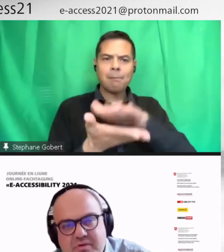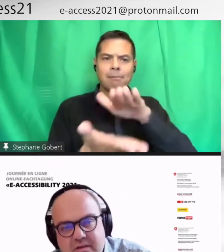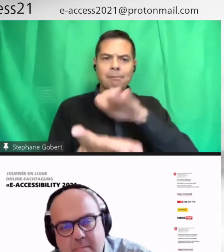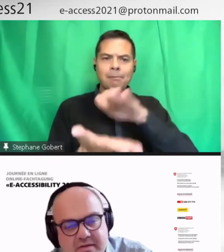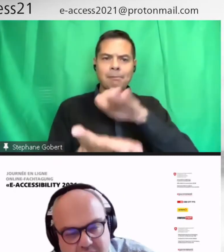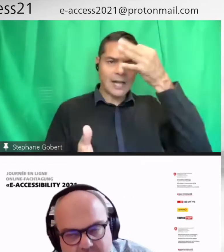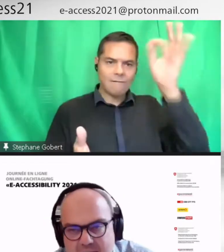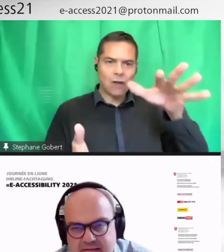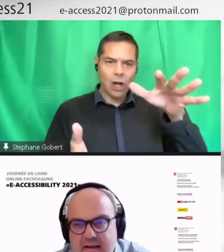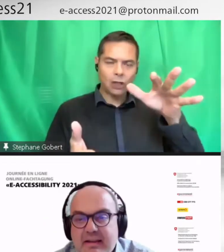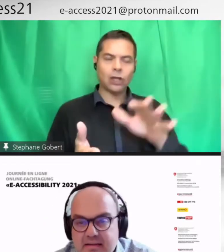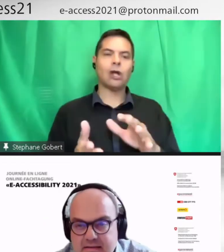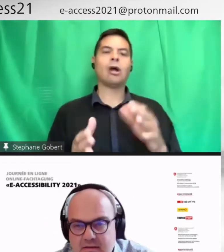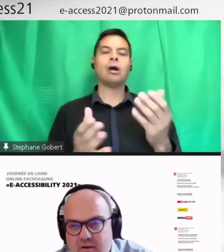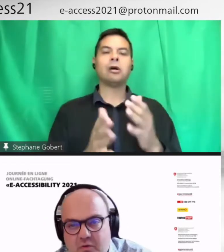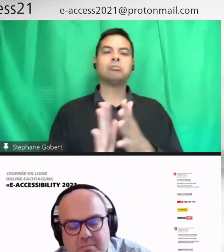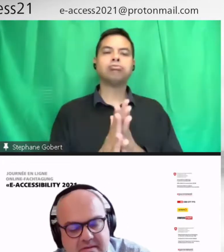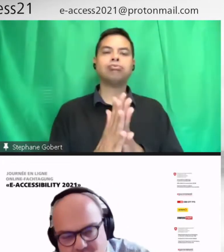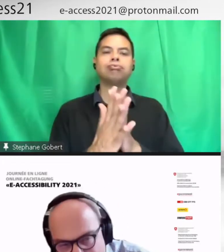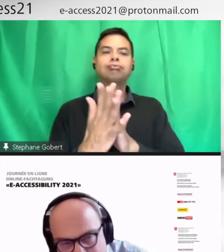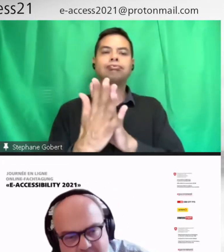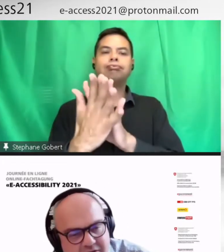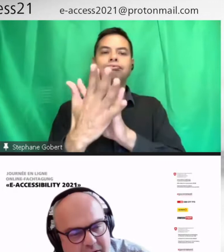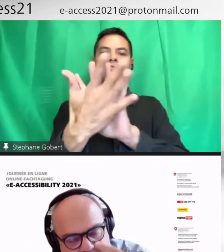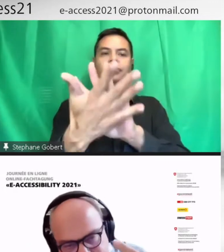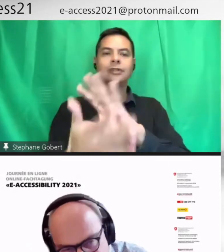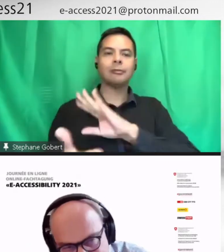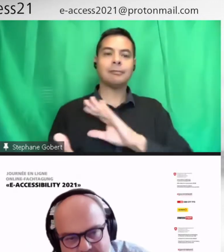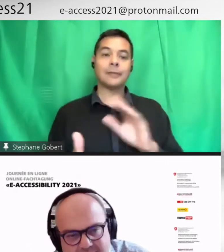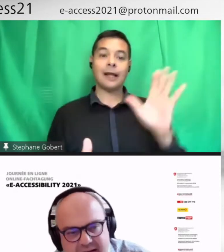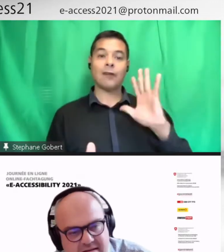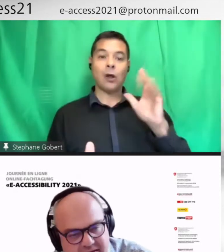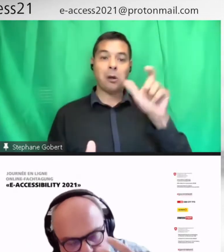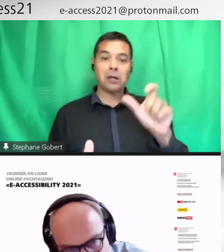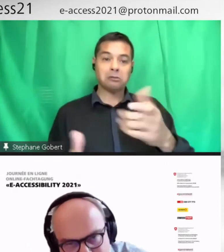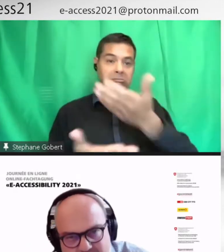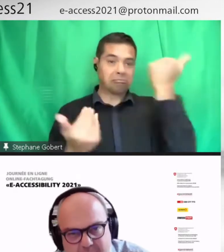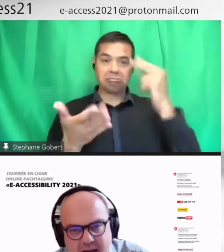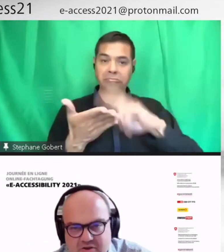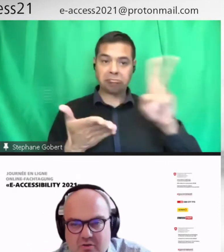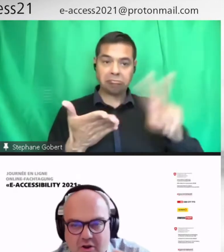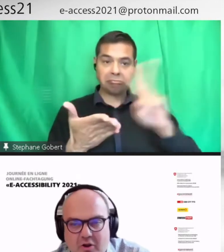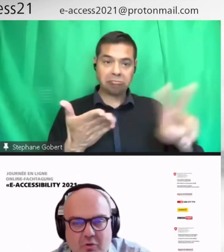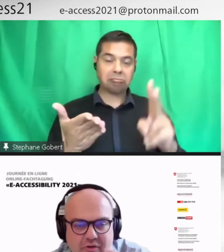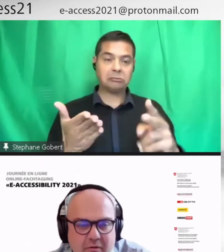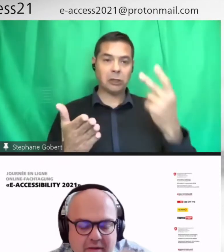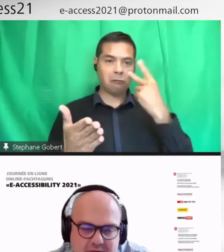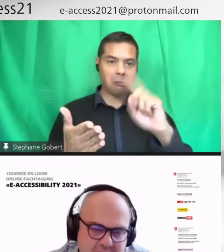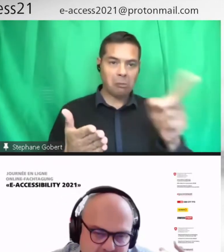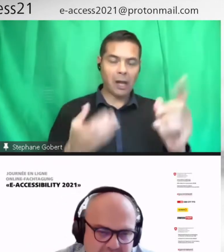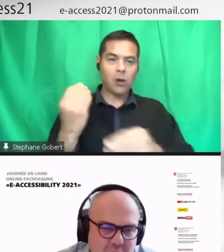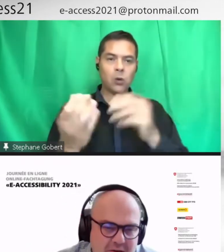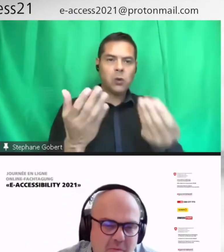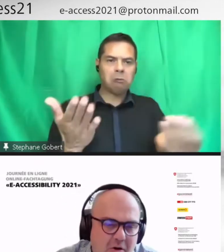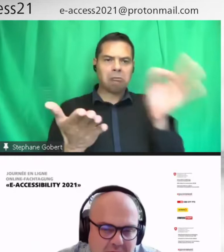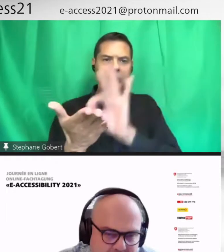parce que toute une série de personnes n'avaient pas accès à l'écrit. Soit parce qu'ils ne voyaient pas, soit parce qu'ils ne savaient pas lire, s ne savaient pas tourner les pages. Donc, c'est en fait,